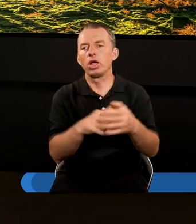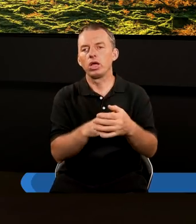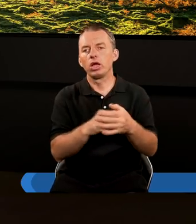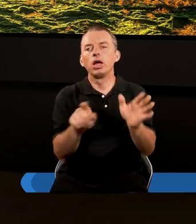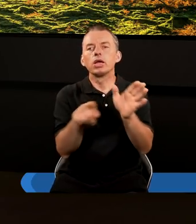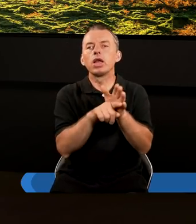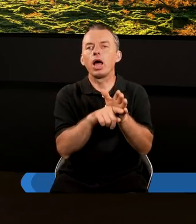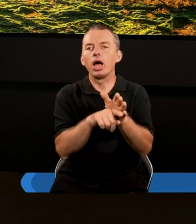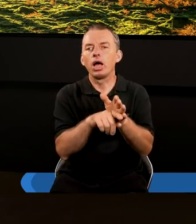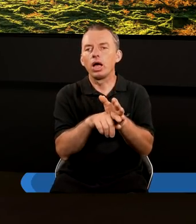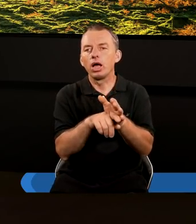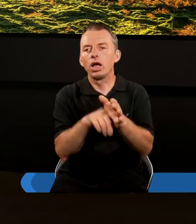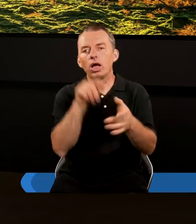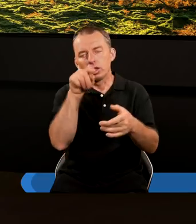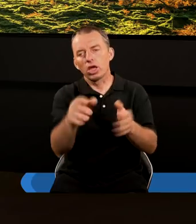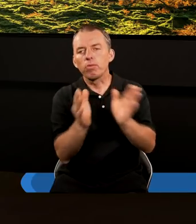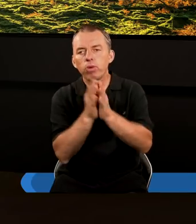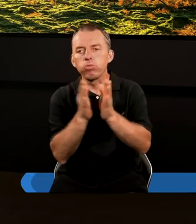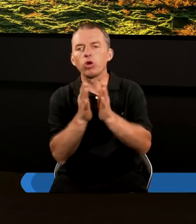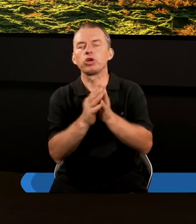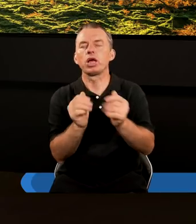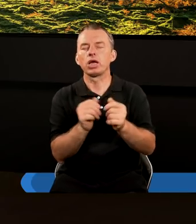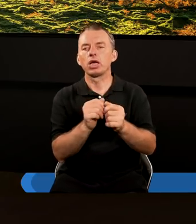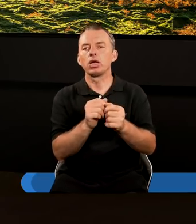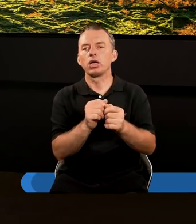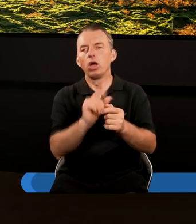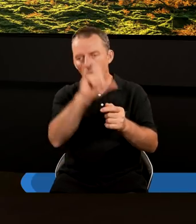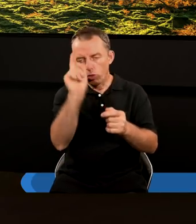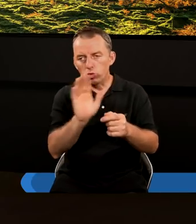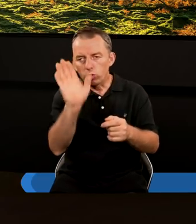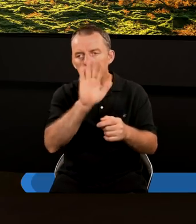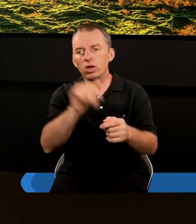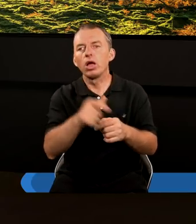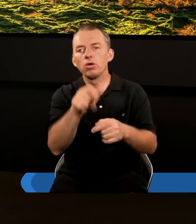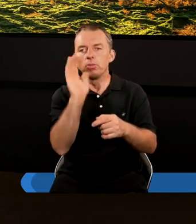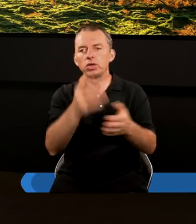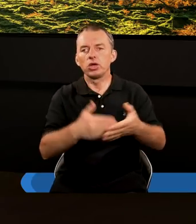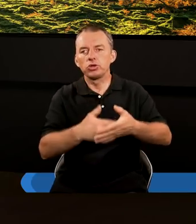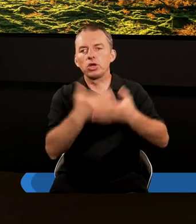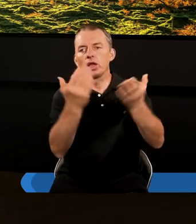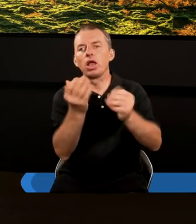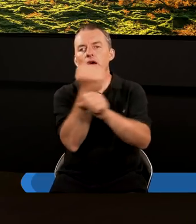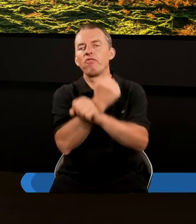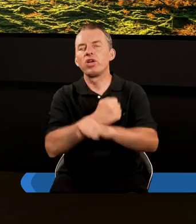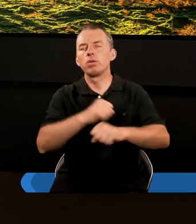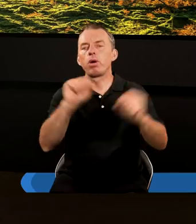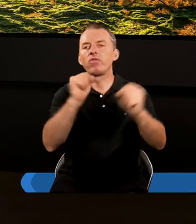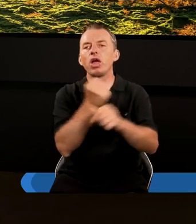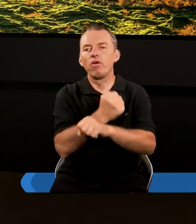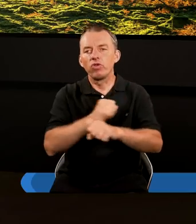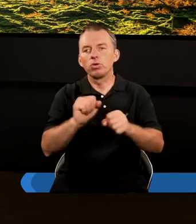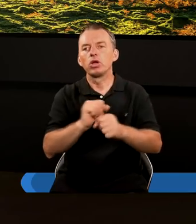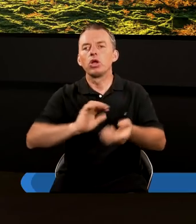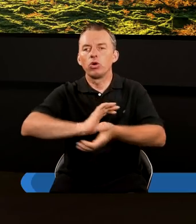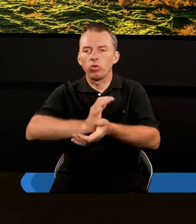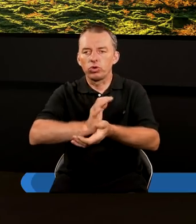a dla tych pobożnych, dla ludu bożego, będzie to dzień wybawienia. Wybawienia